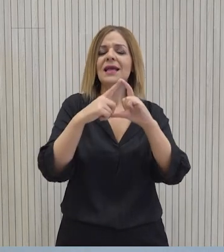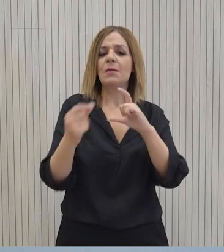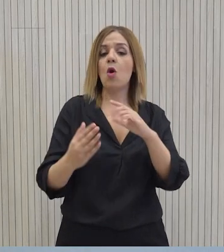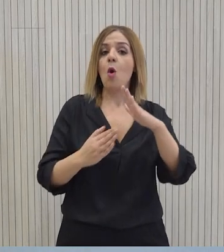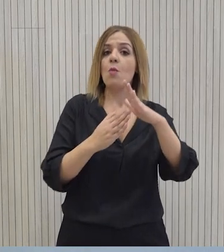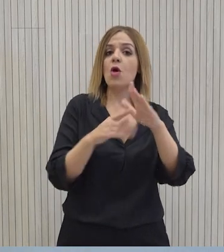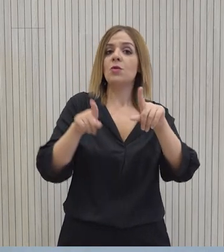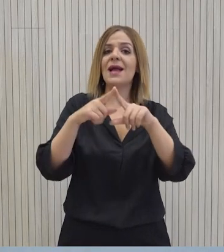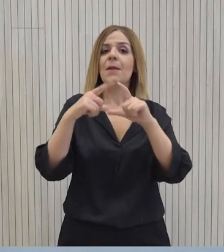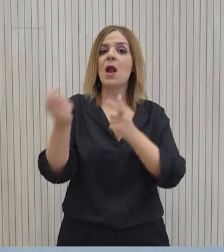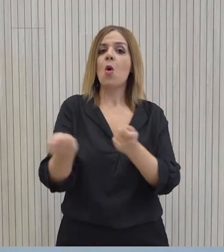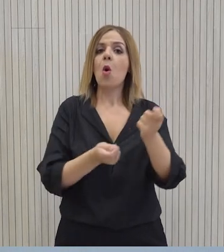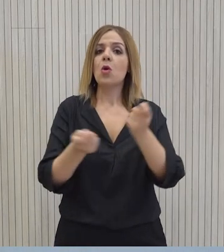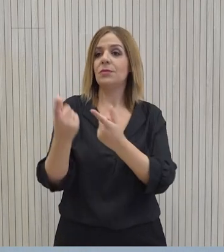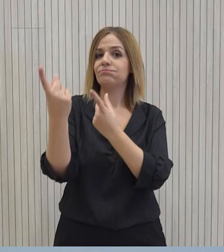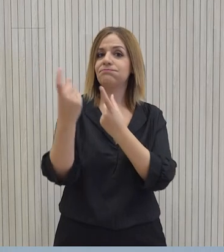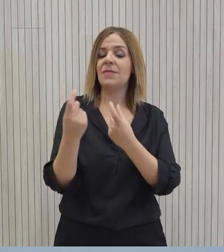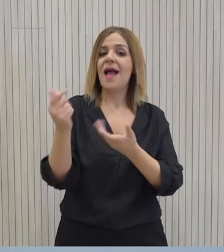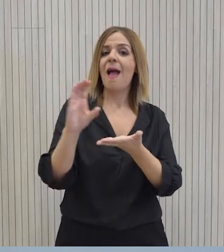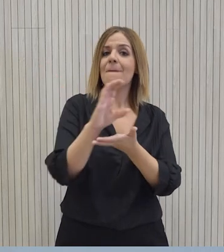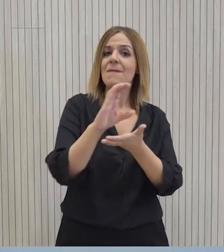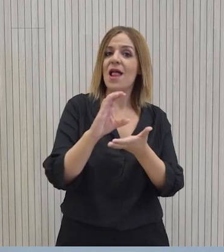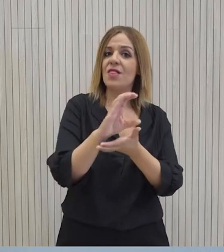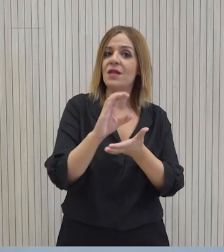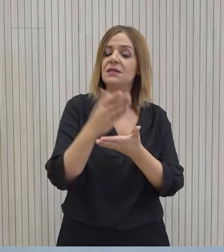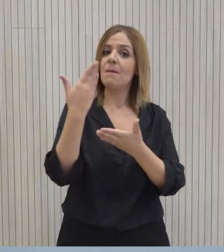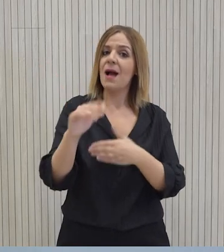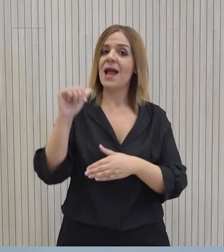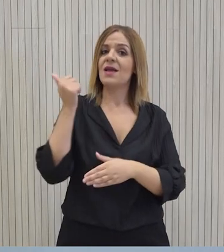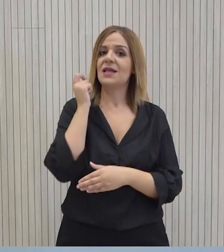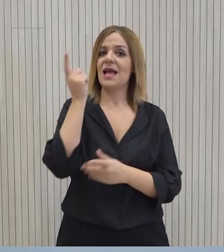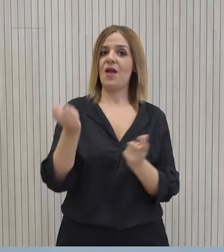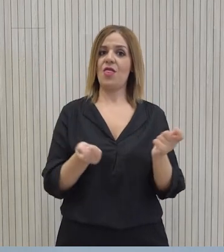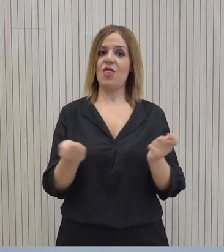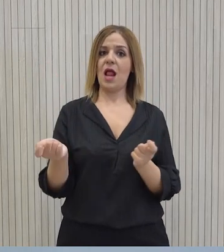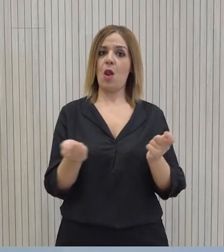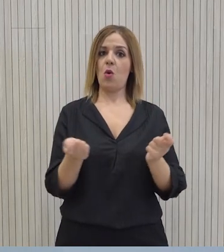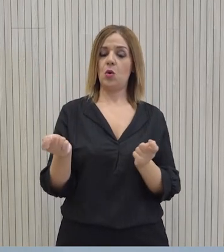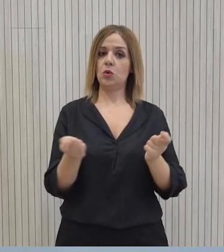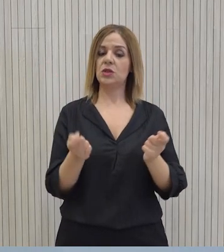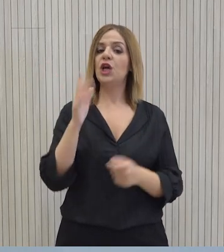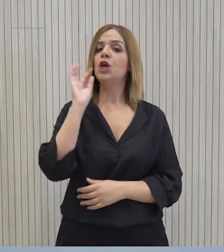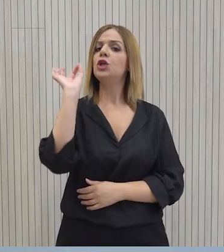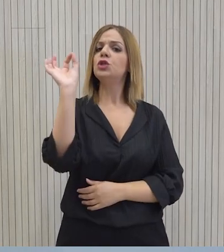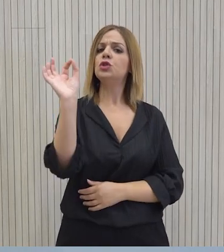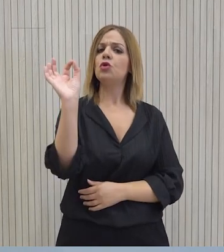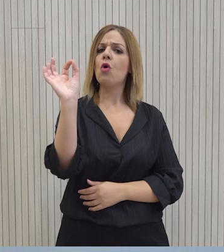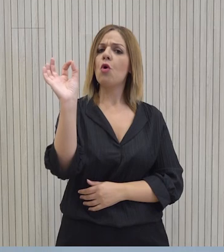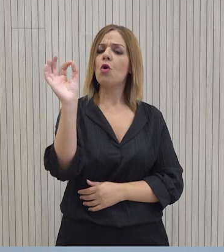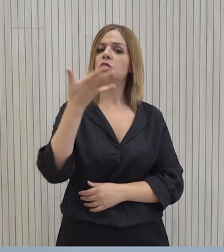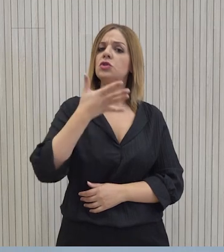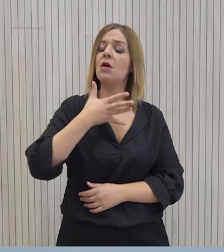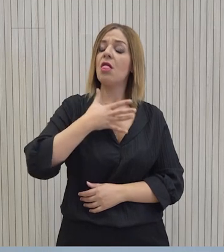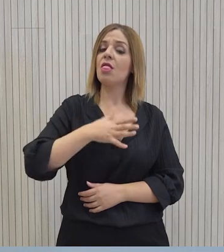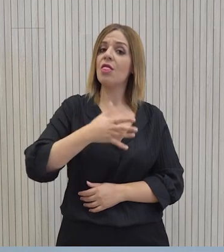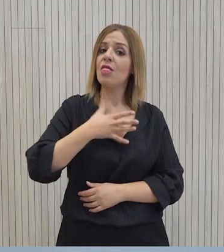συνεργασία με τον Κυπριακό Οργανισμό Προσέλθυνσης Επενδύσεων πραγματοποίησε την χθεσινή εκδήλωση με στόχο στην